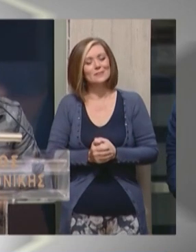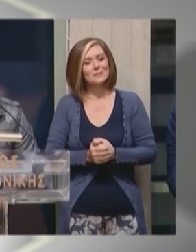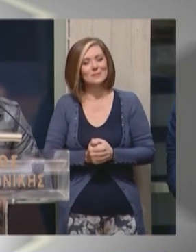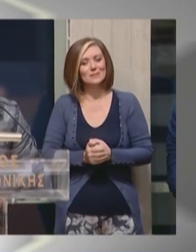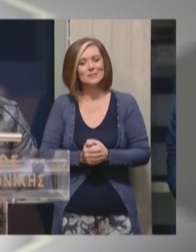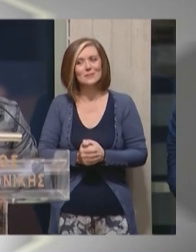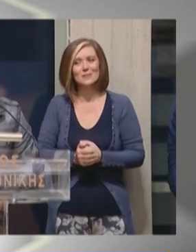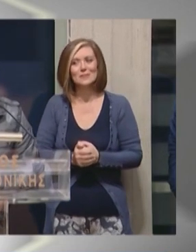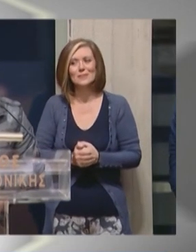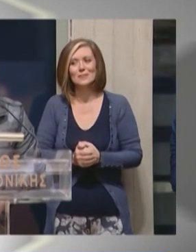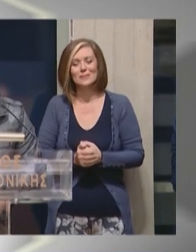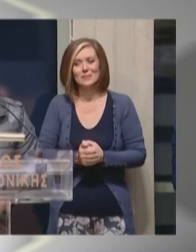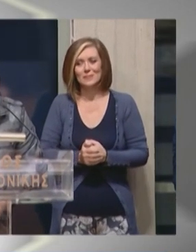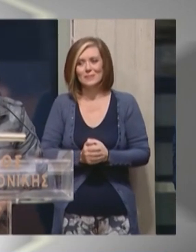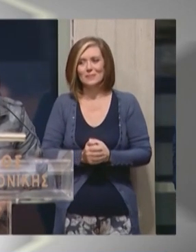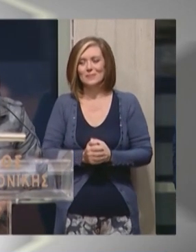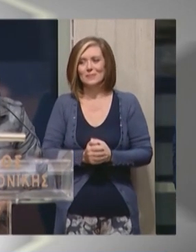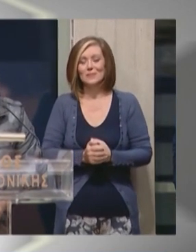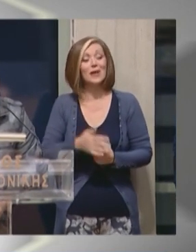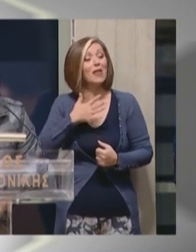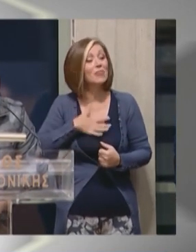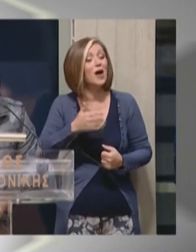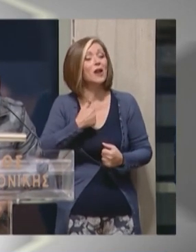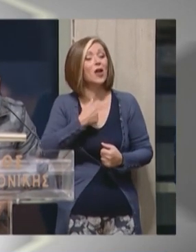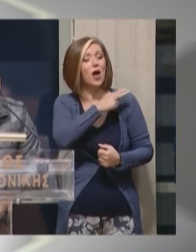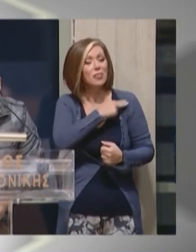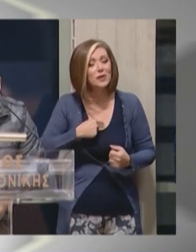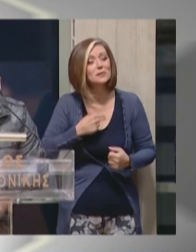Καταρχήν θέλω να ευχαριστήσω τους καθηγητές μου